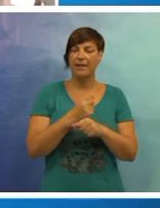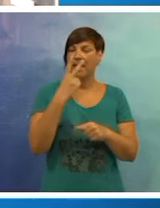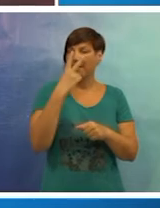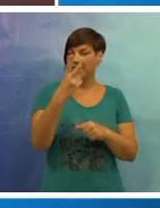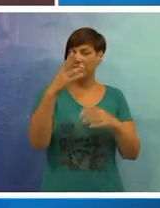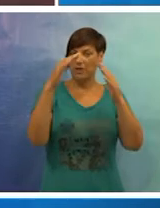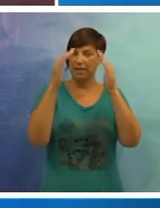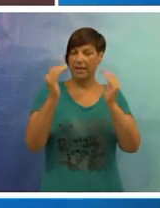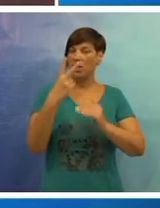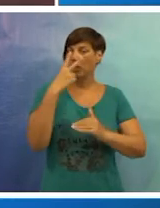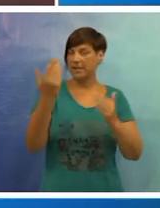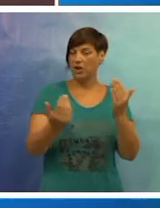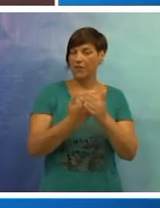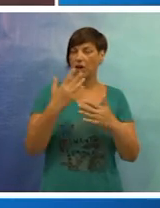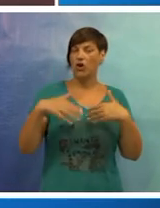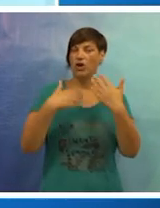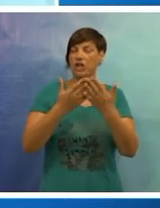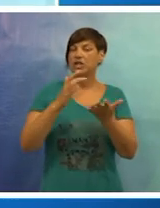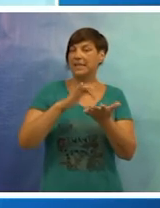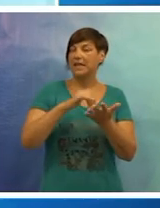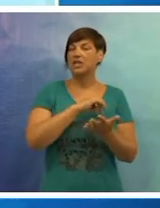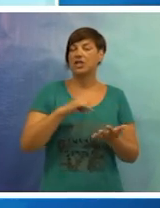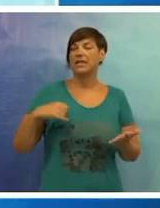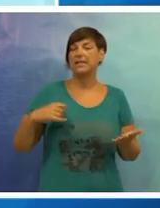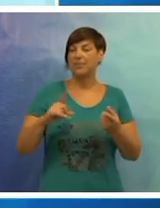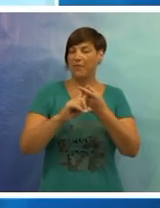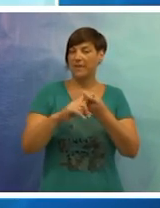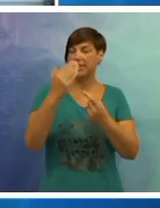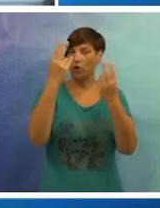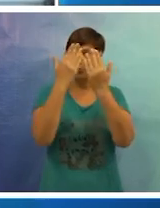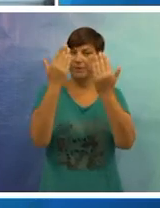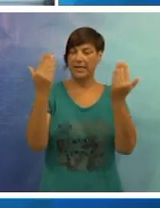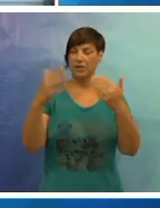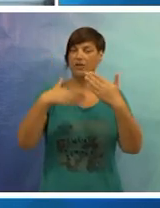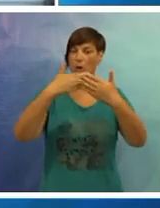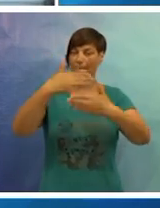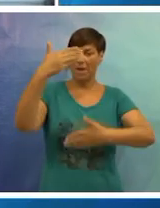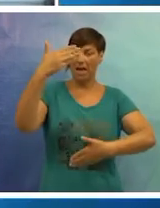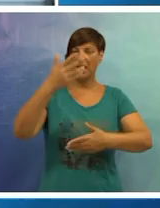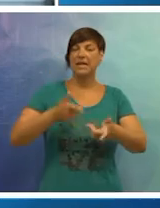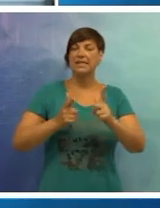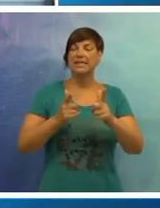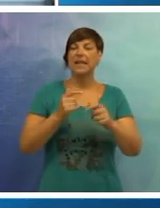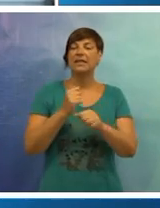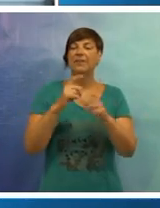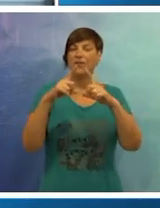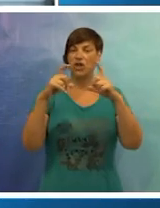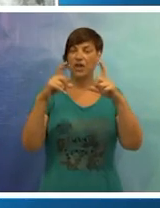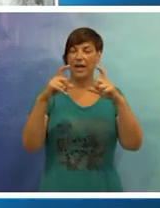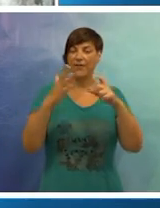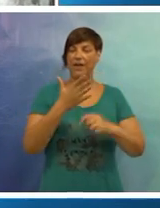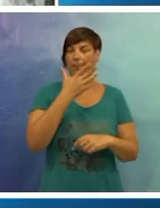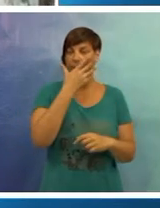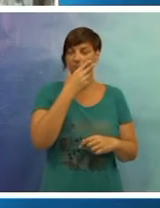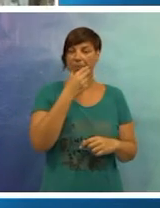raditi. Vizualni identitet nosi novi logo koji će se uskoro naći na svemu vezanom uz ovaj muzej, dio čega su i plakati s ratnim fotografijama.